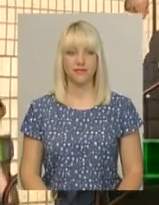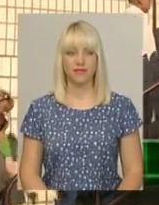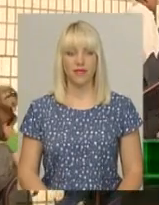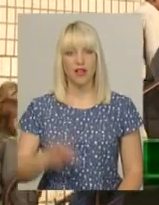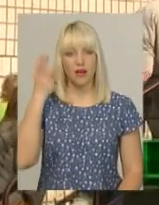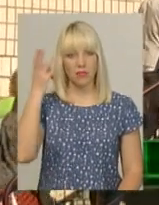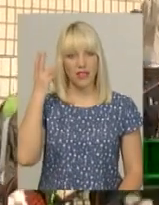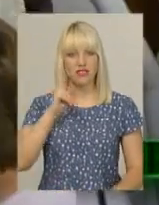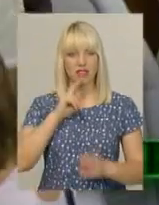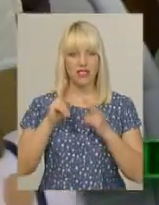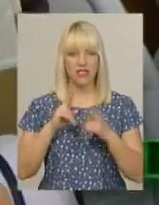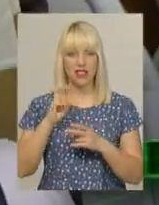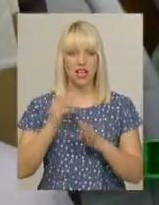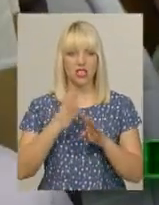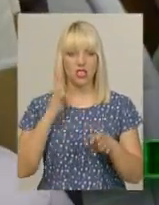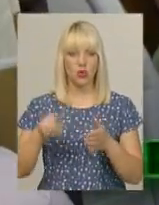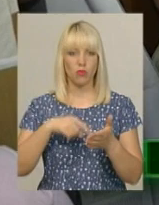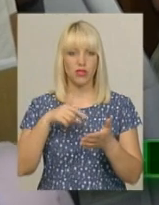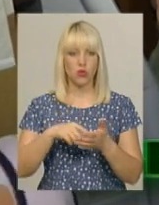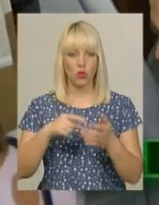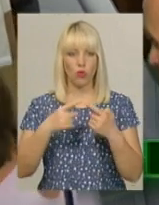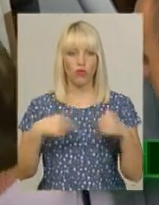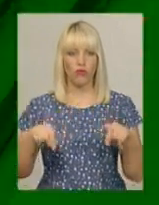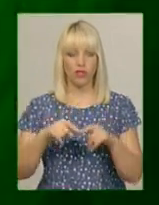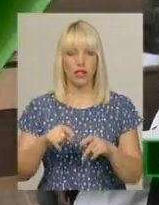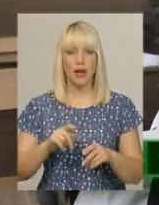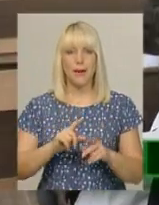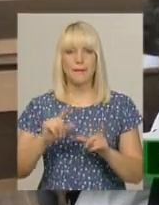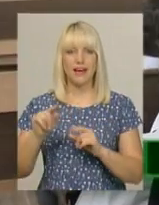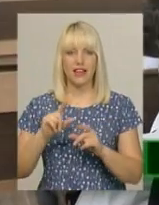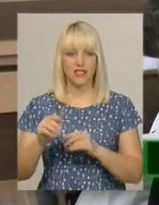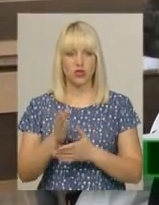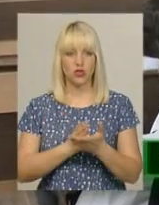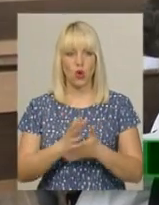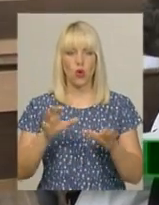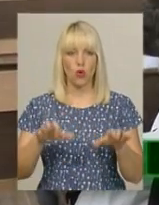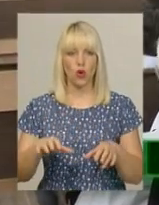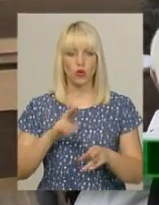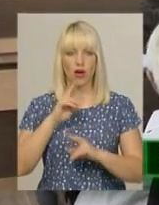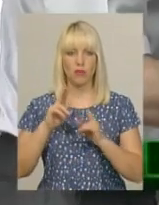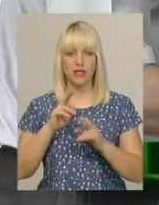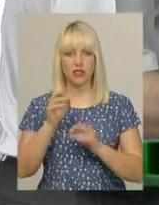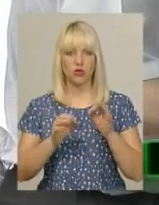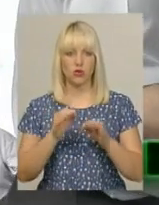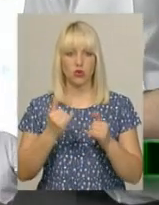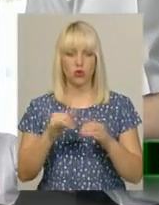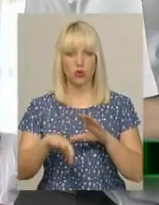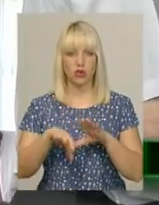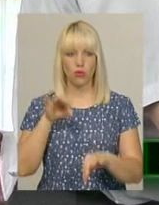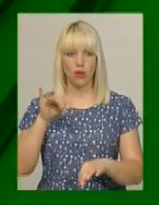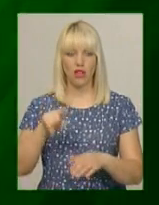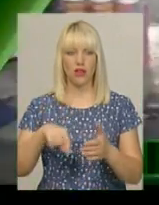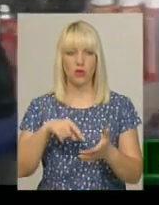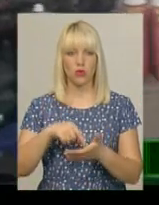Хмельничани скаржаться на чергу у міському відділі міграційної служби. Голову апеляційного суду області сьогодні обирали у